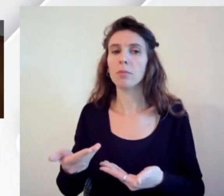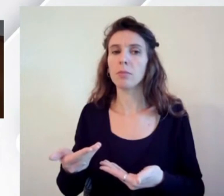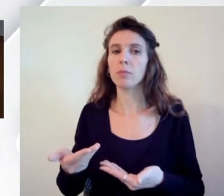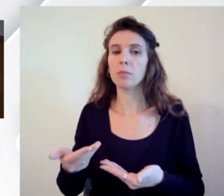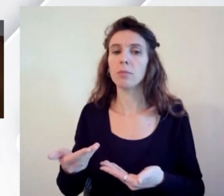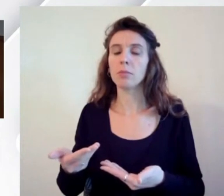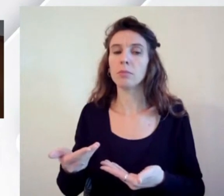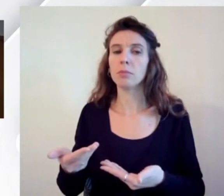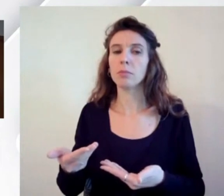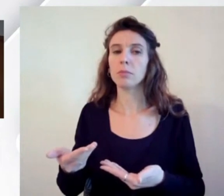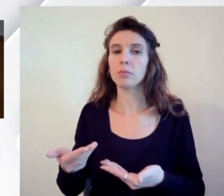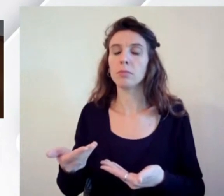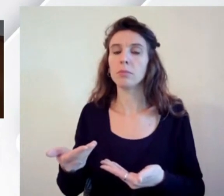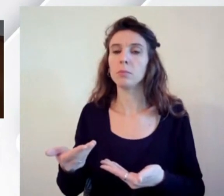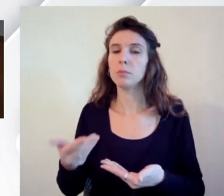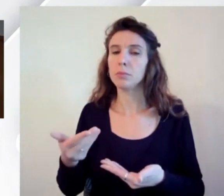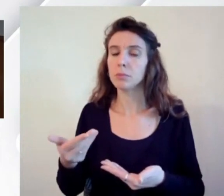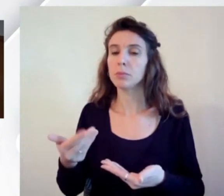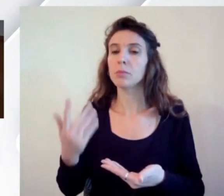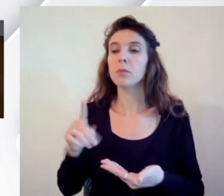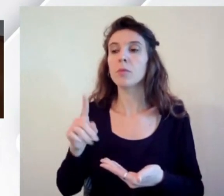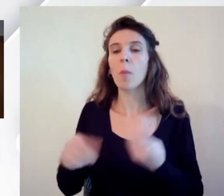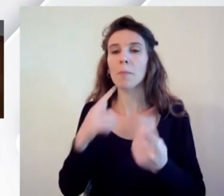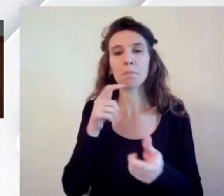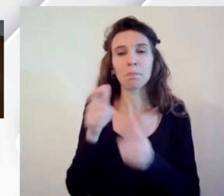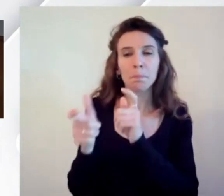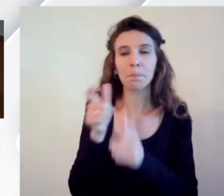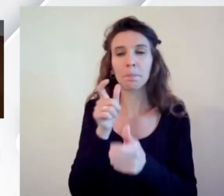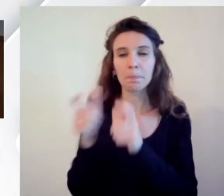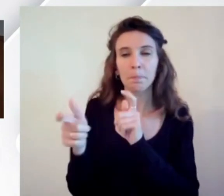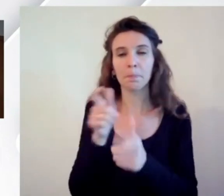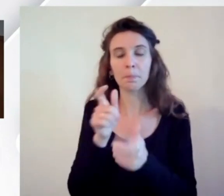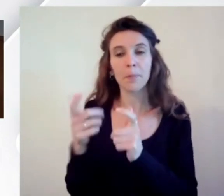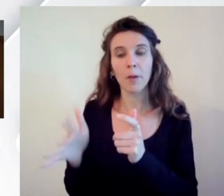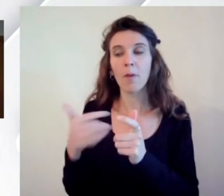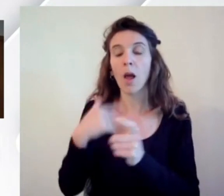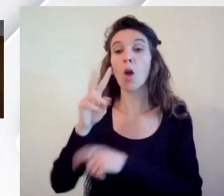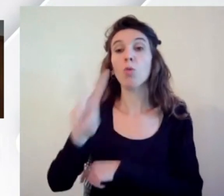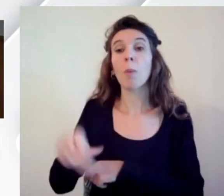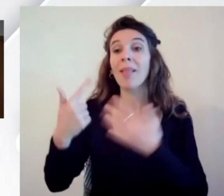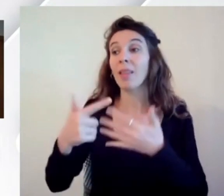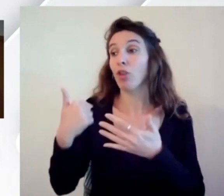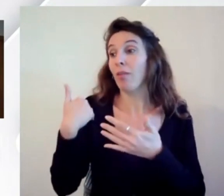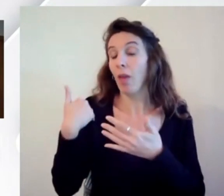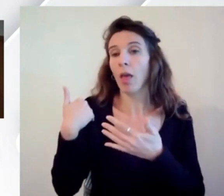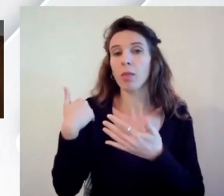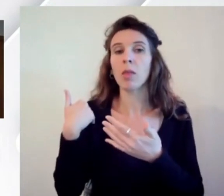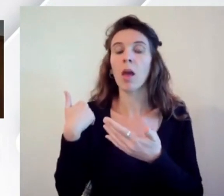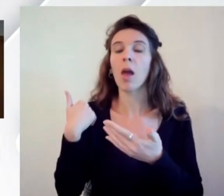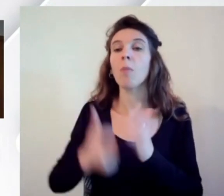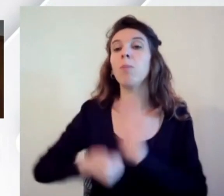e come dire interlocuzioni nel duemiladiciassette è uscita la prima norma